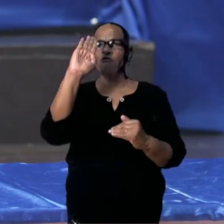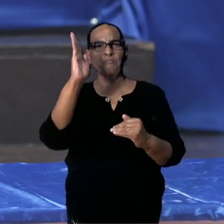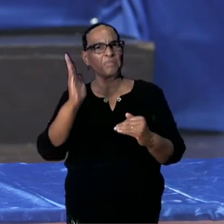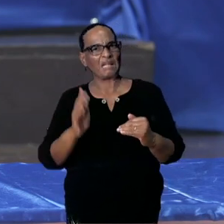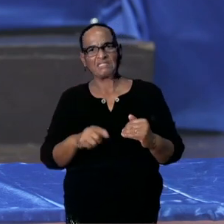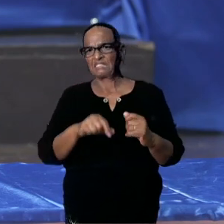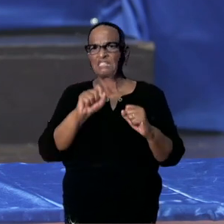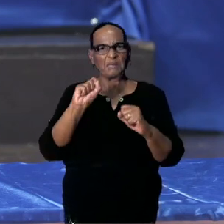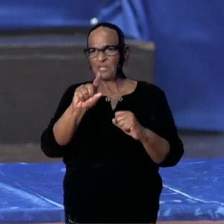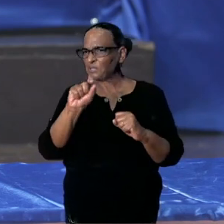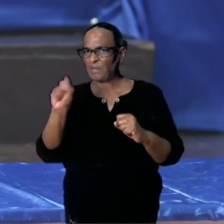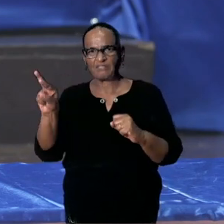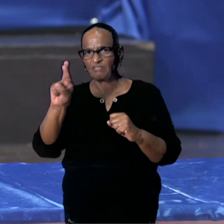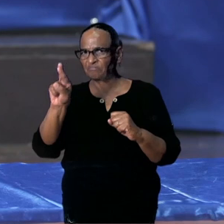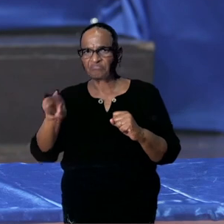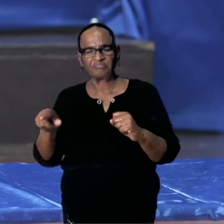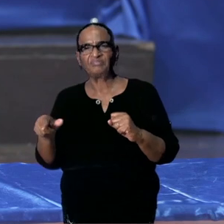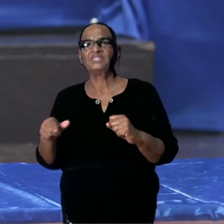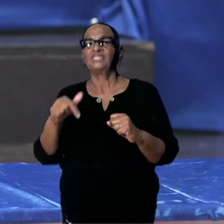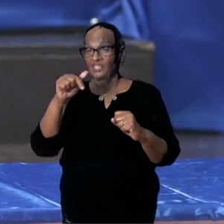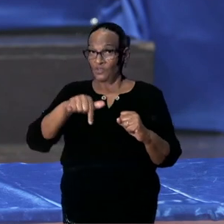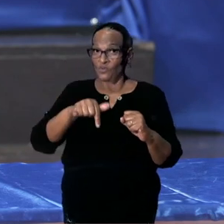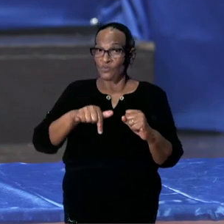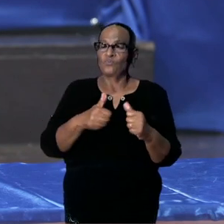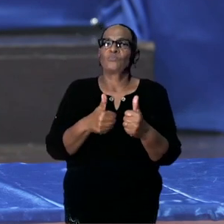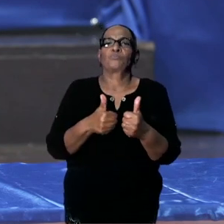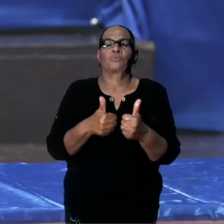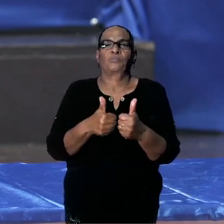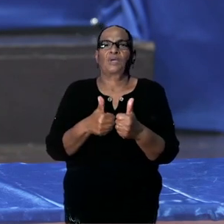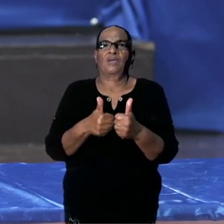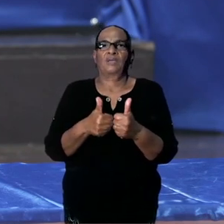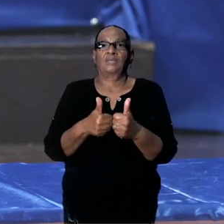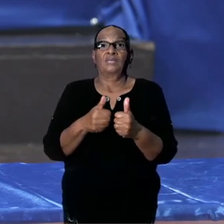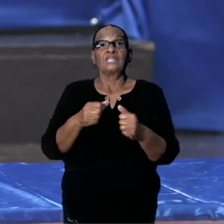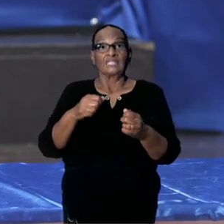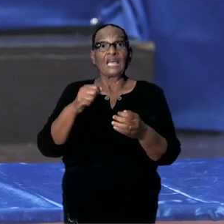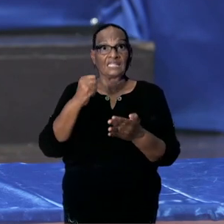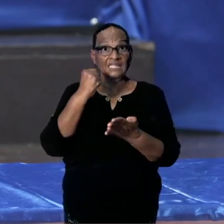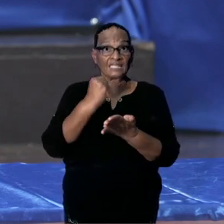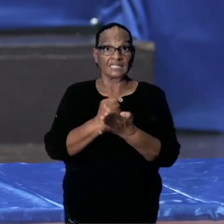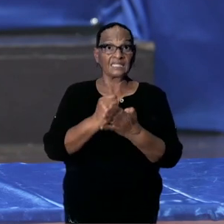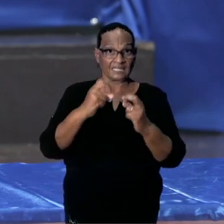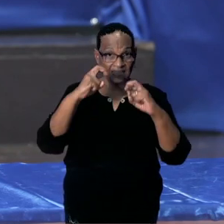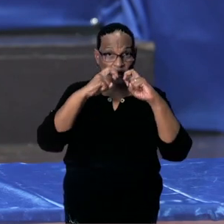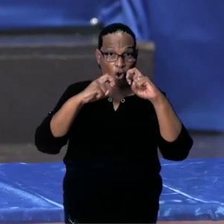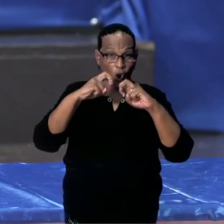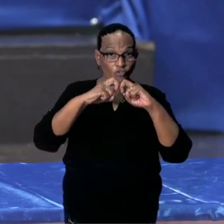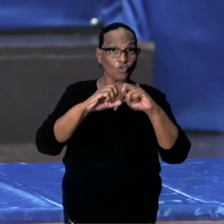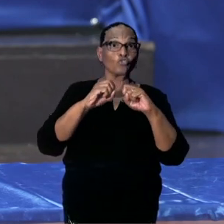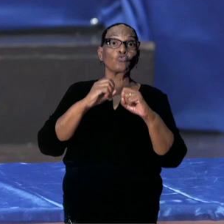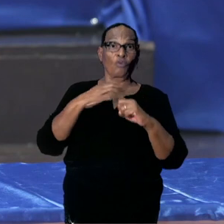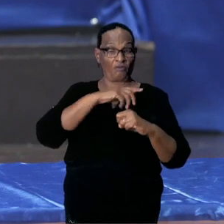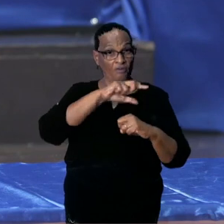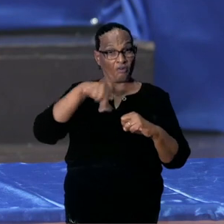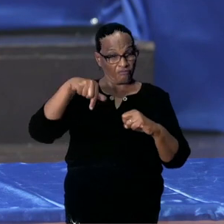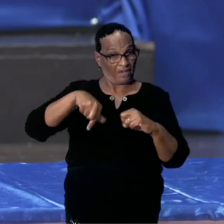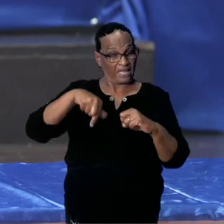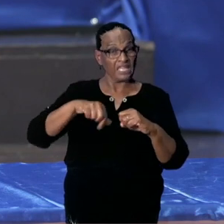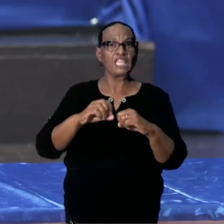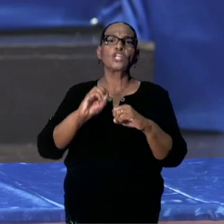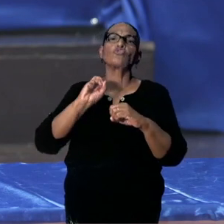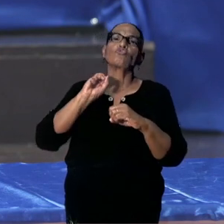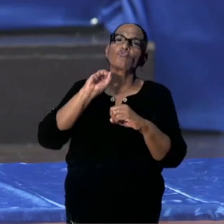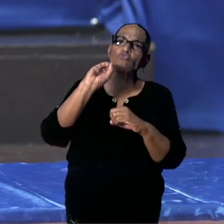gevonden zijn in de samples. Het geen betekent dat die samples die weggestuurd zijn, de variant niet